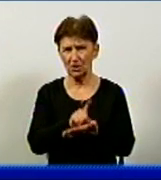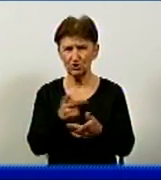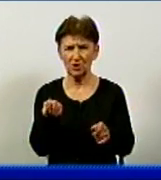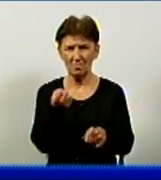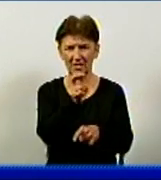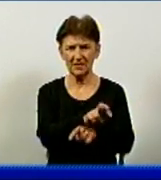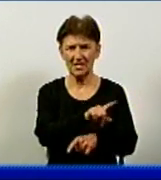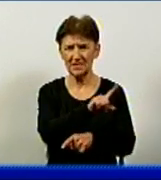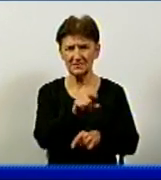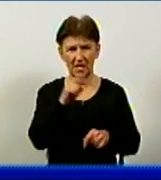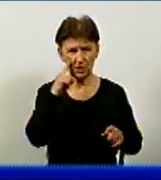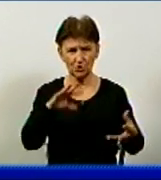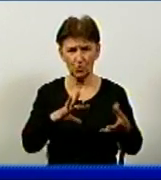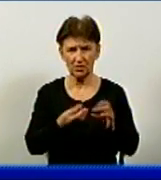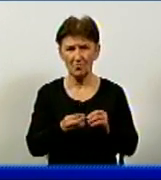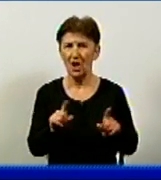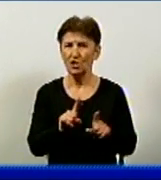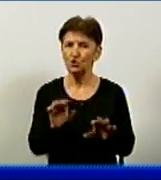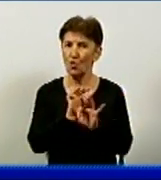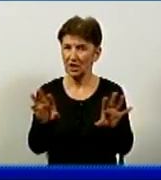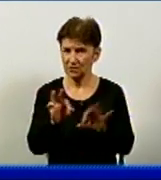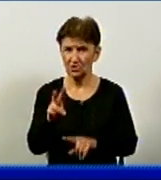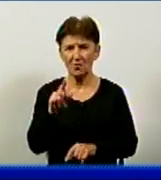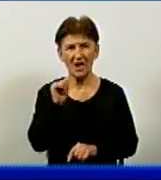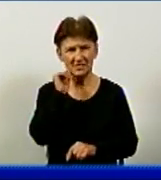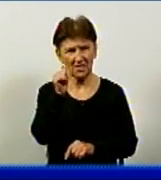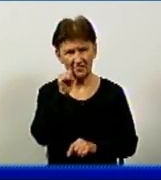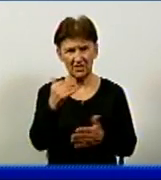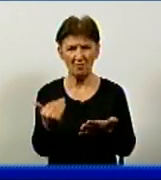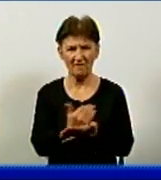результатами аналізів. Що розкажуть, повідомимо у завтрашньому випуску новин. перегляд!